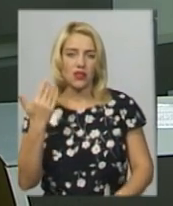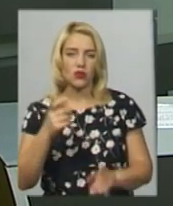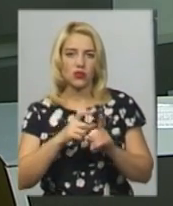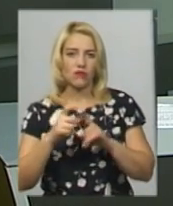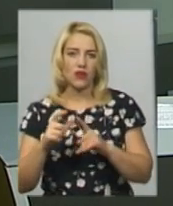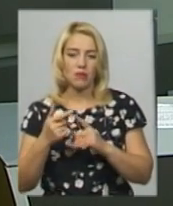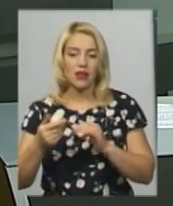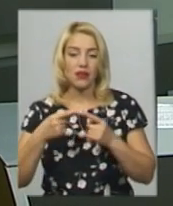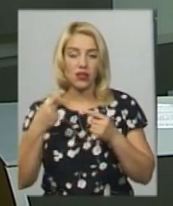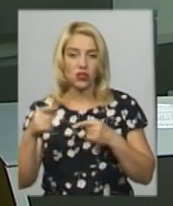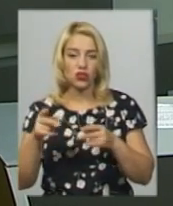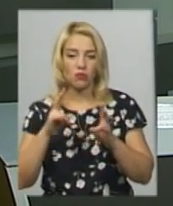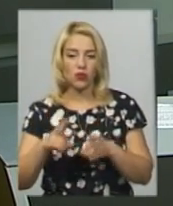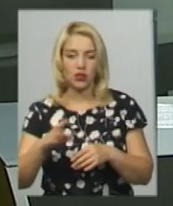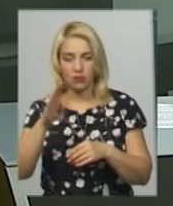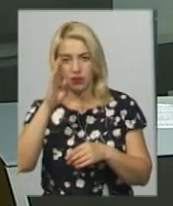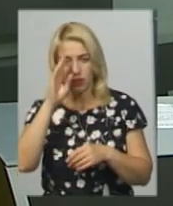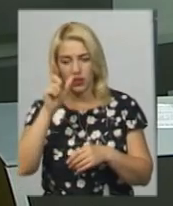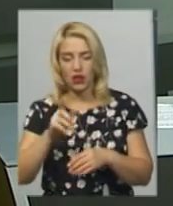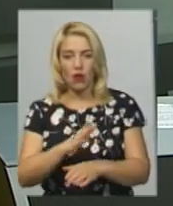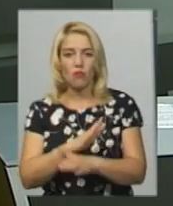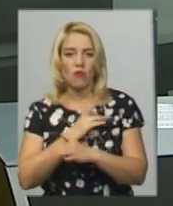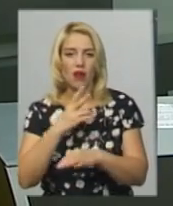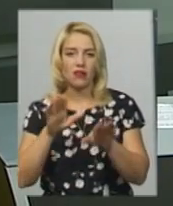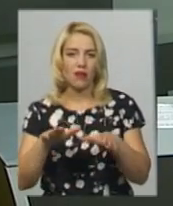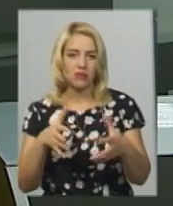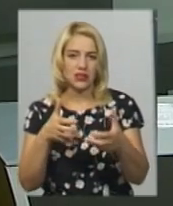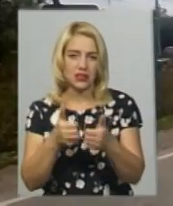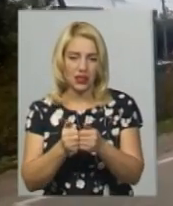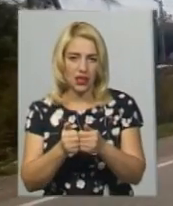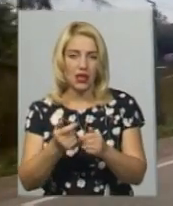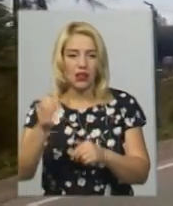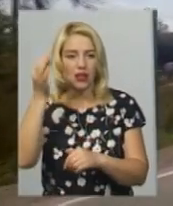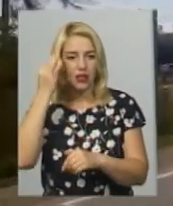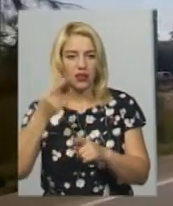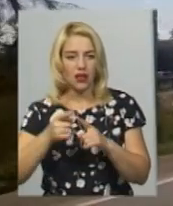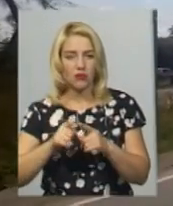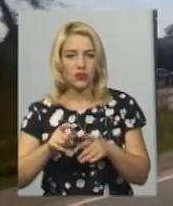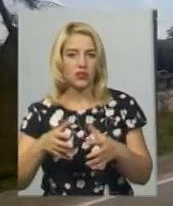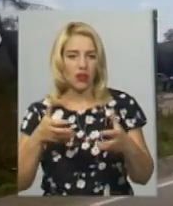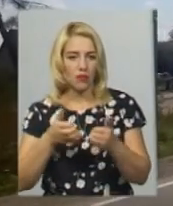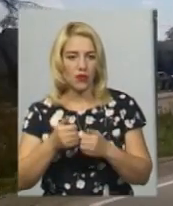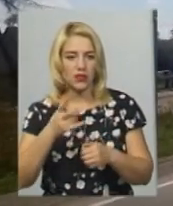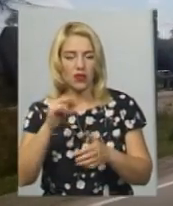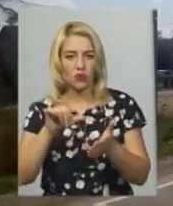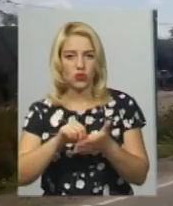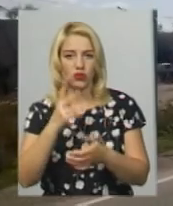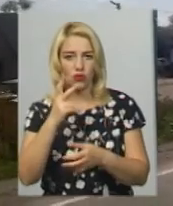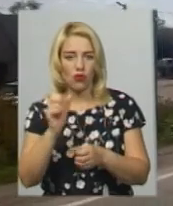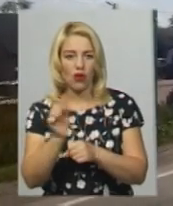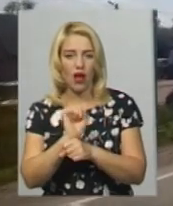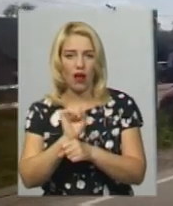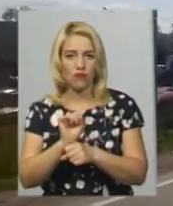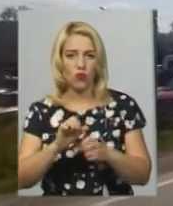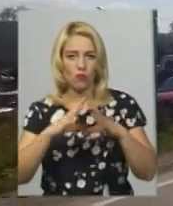інший потерпілий у ДТП помер на місці аварії до приїзду швидкої. Нагадаю, дорожньо-транспортна пригода за участю трьох автомобілів